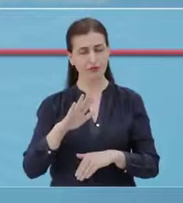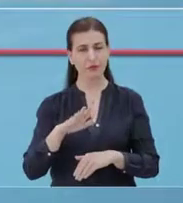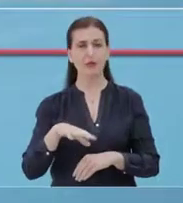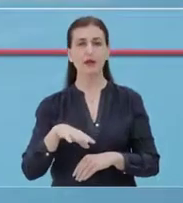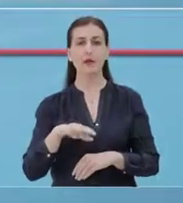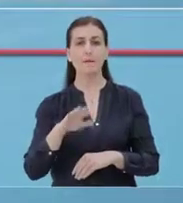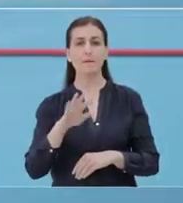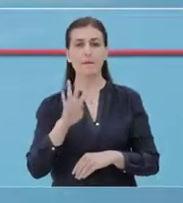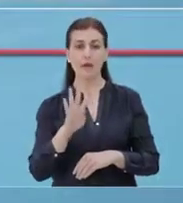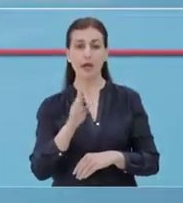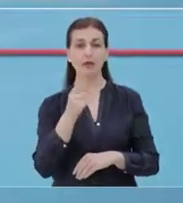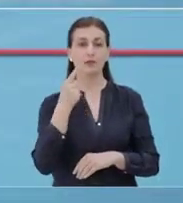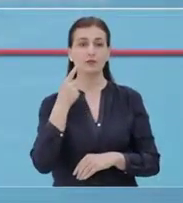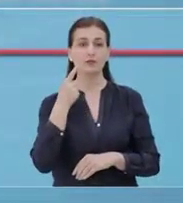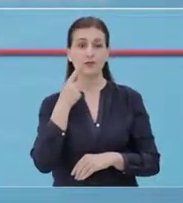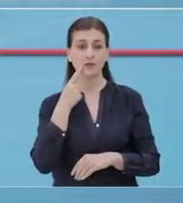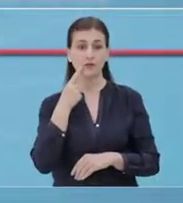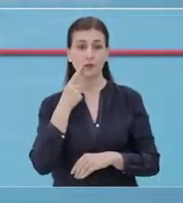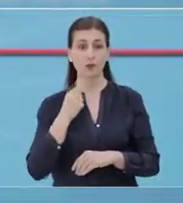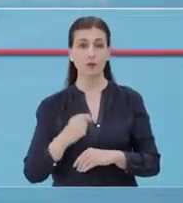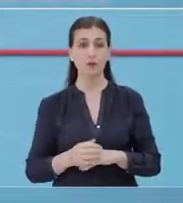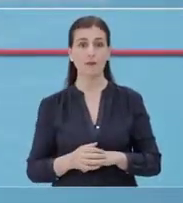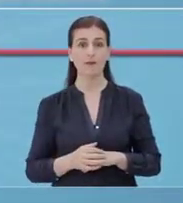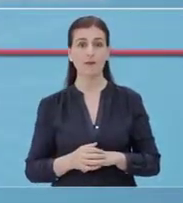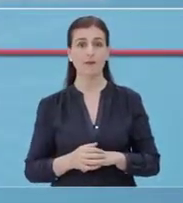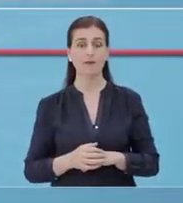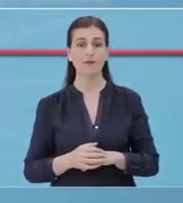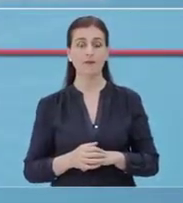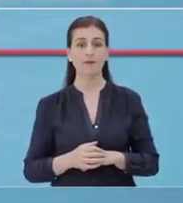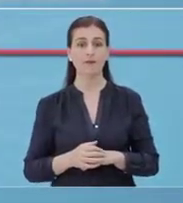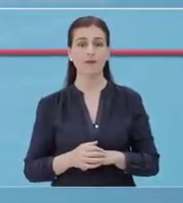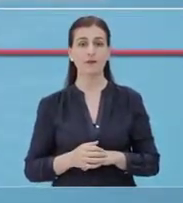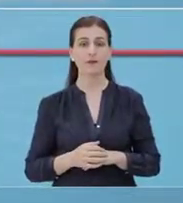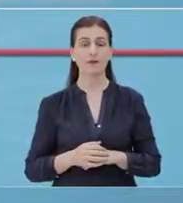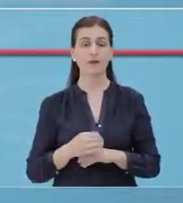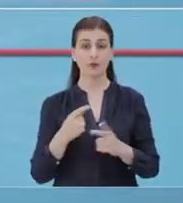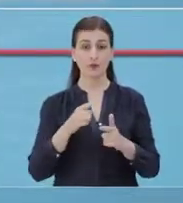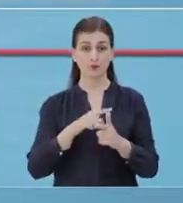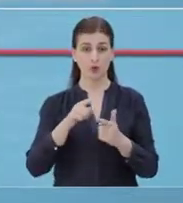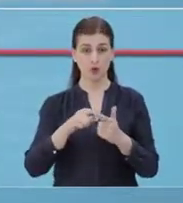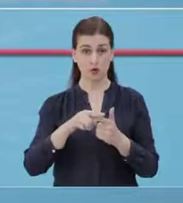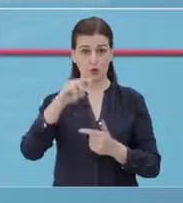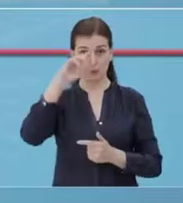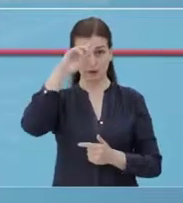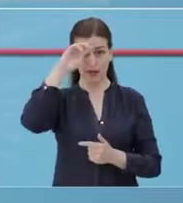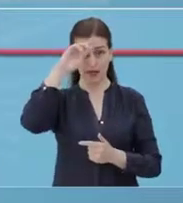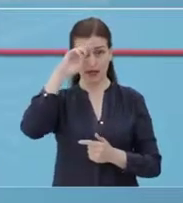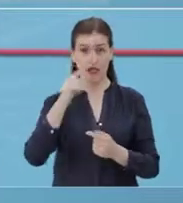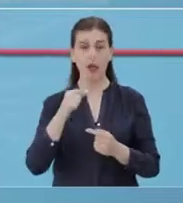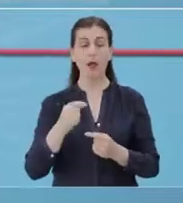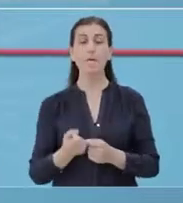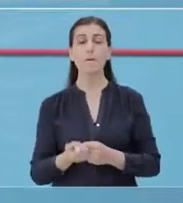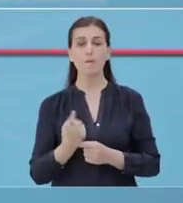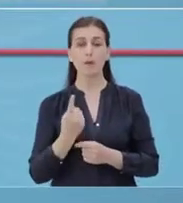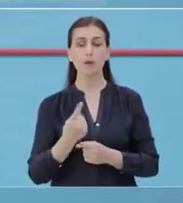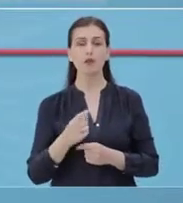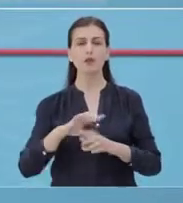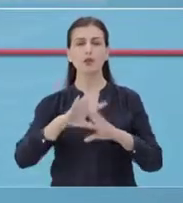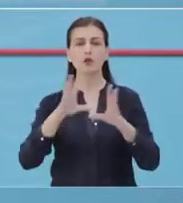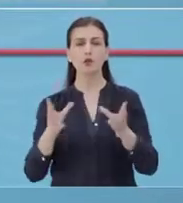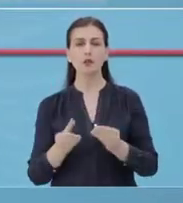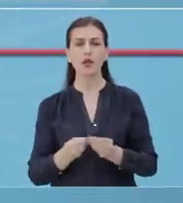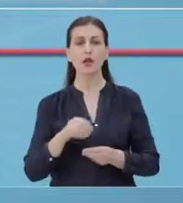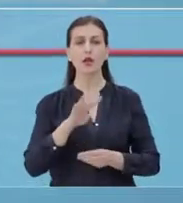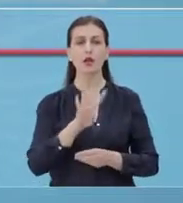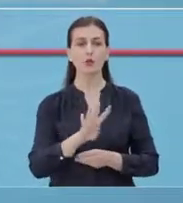terapi intensive, dërsa 4 janë të intubuar në gjëndetë rëndë. Në dy spitalit COVID, aktualisht po marrin